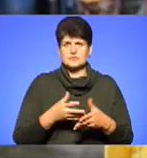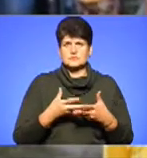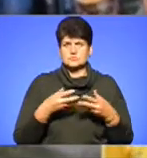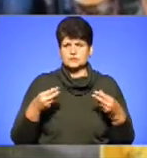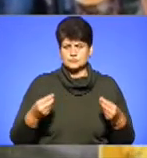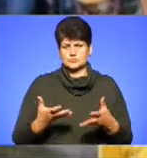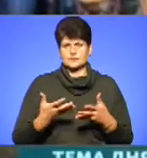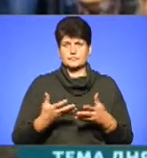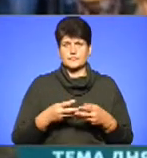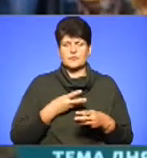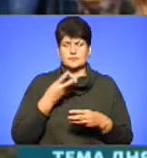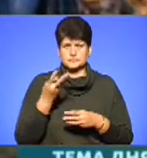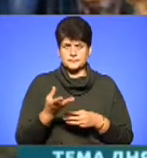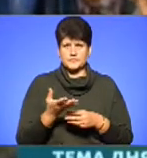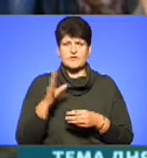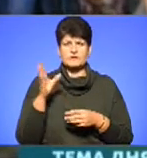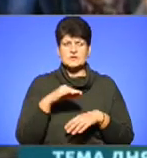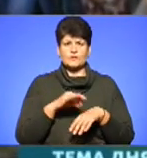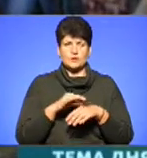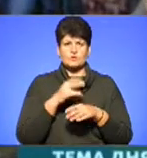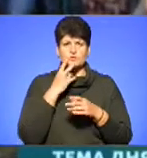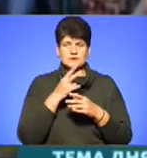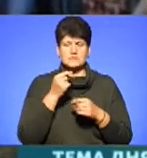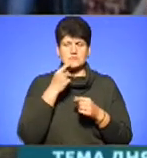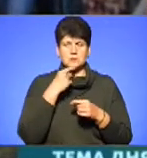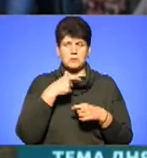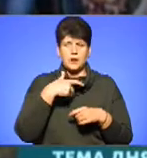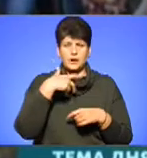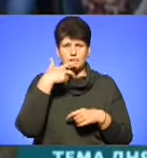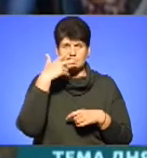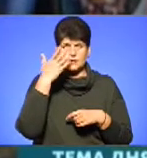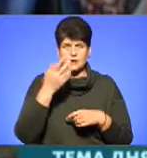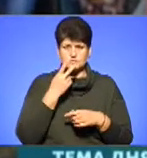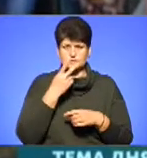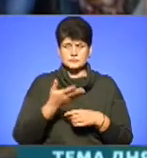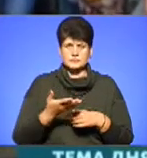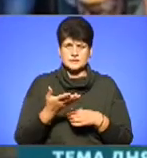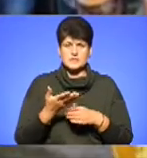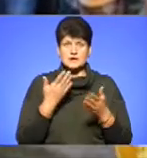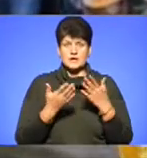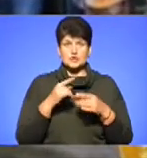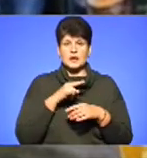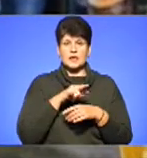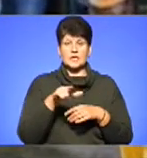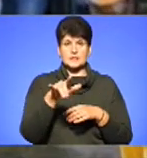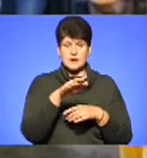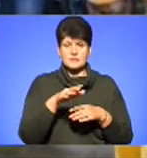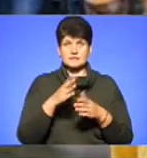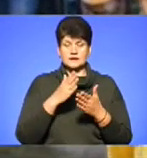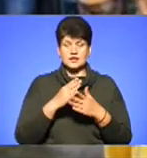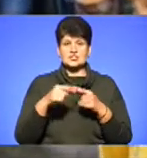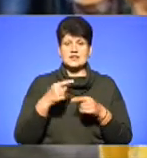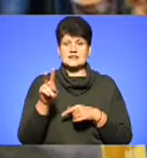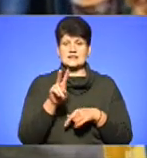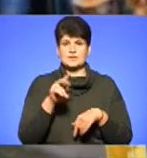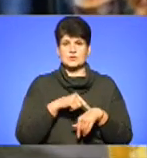Всі хворі, всі перехворі. От внутрішній кондицій, яка бідає, його. Ми жимо відповідає. І тако, якщо літак дилітає, зразу через 2 години